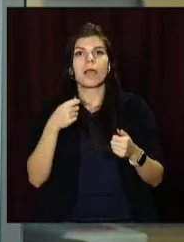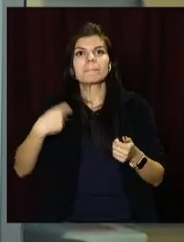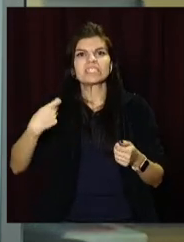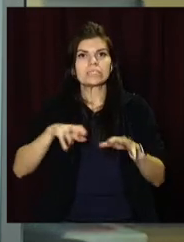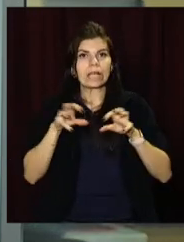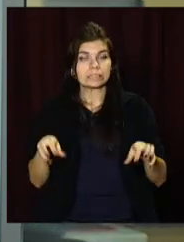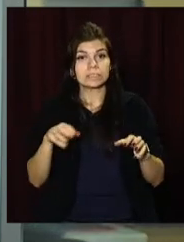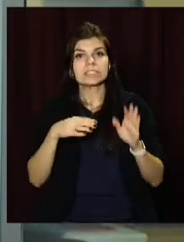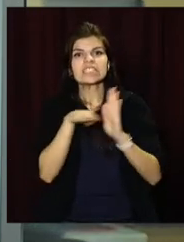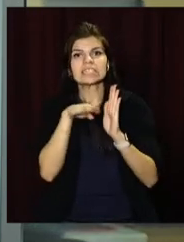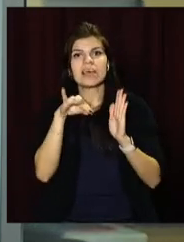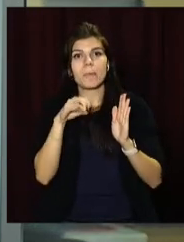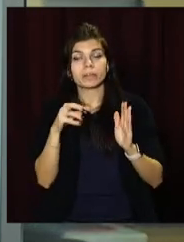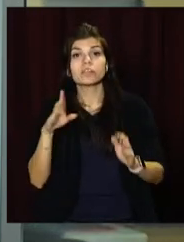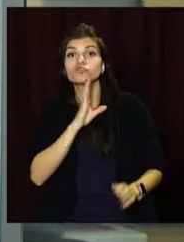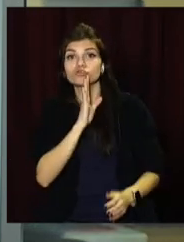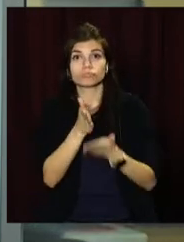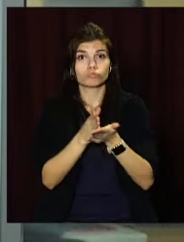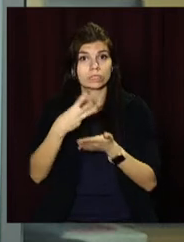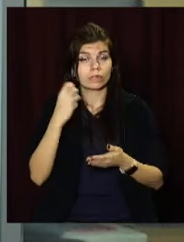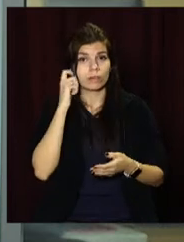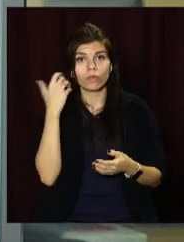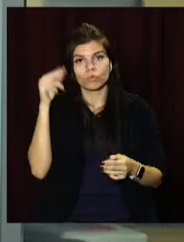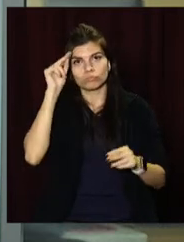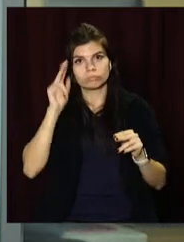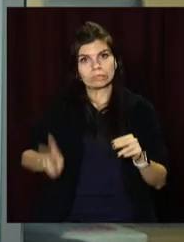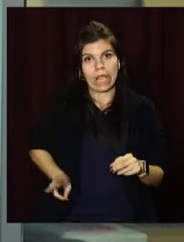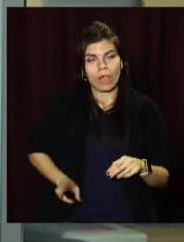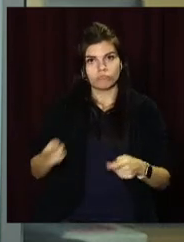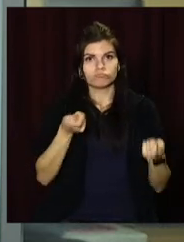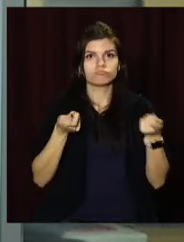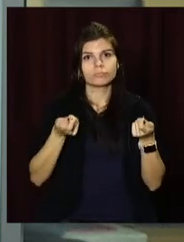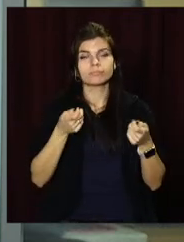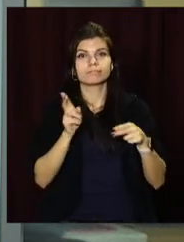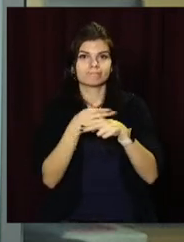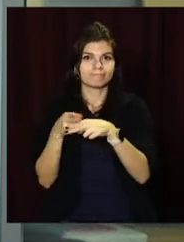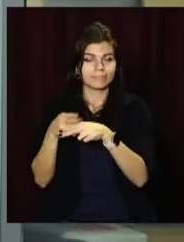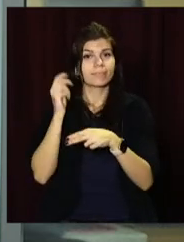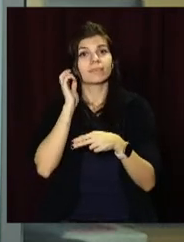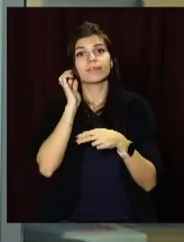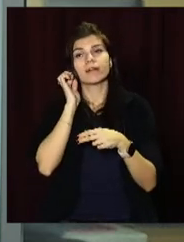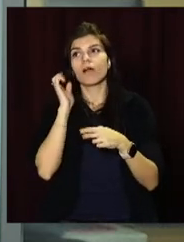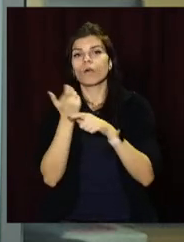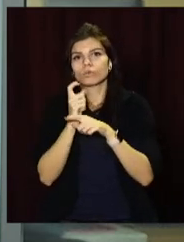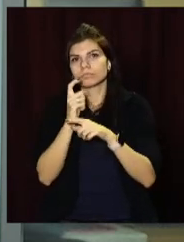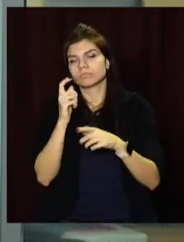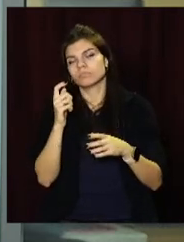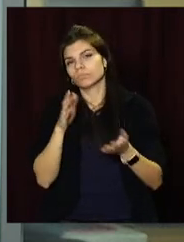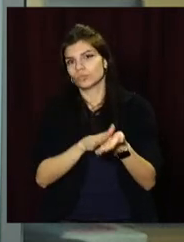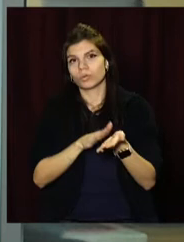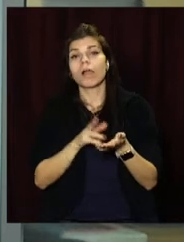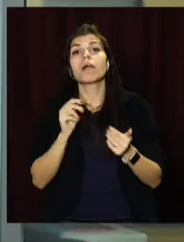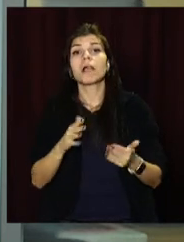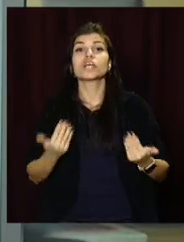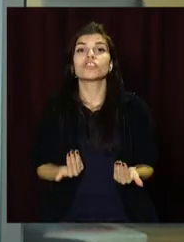стипендію. Жінка вже понад 30 років очолює навчальний заклад, який без перебільшення зразковує не лише на Дніпропетровщині. Як та чим